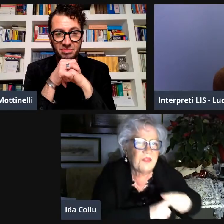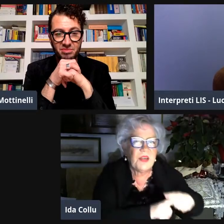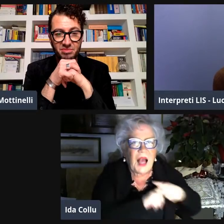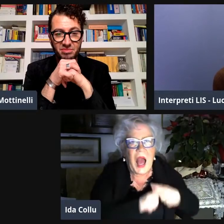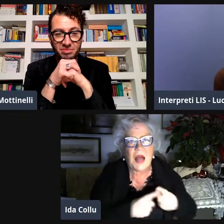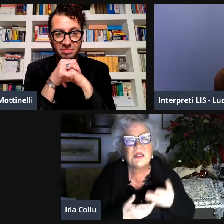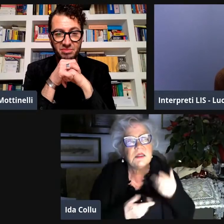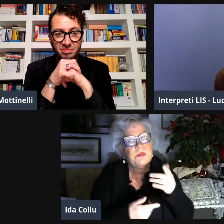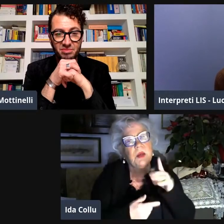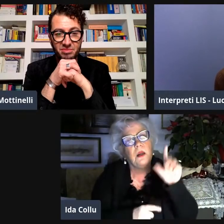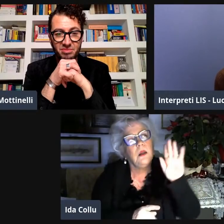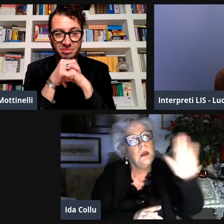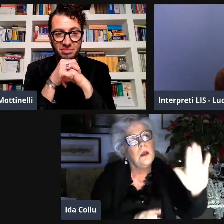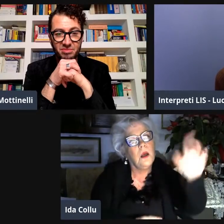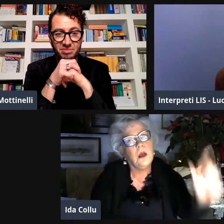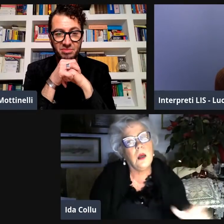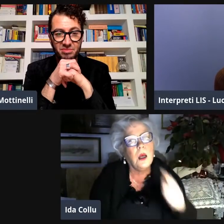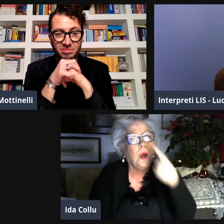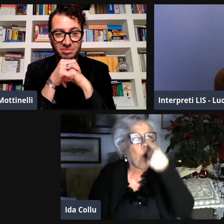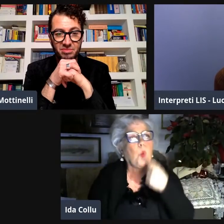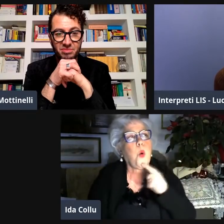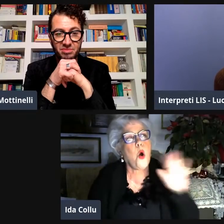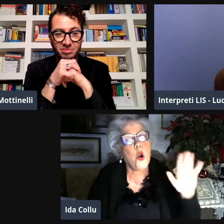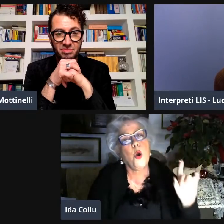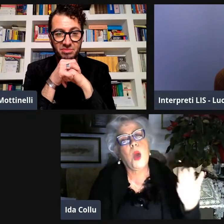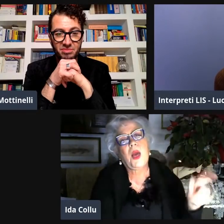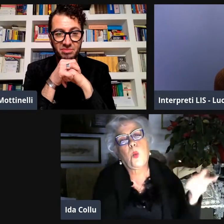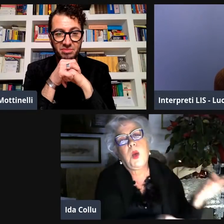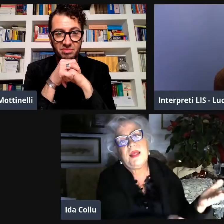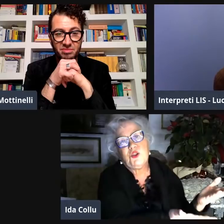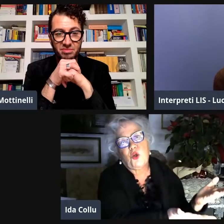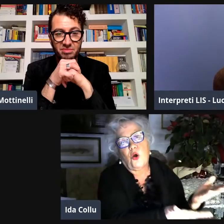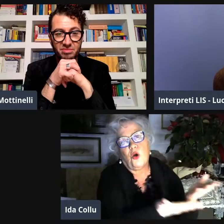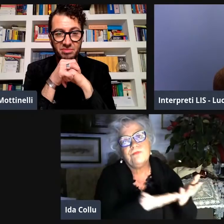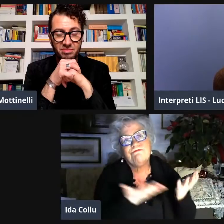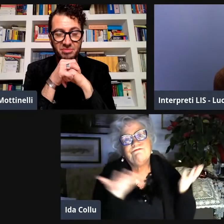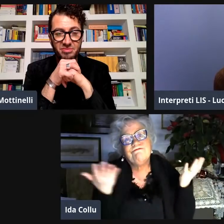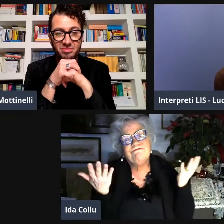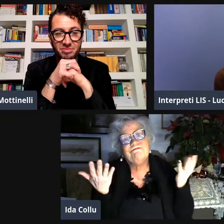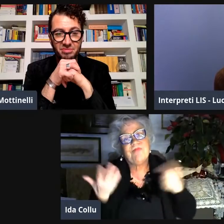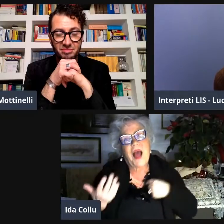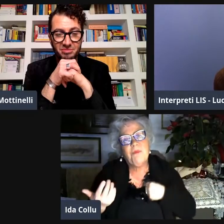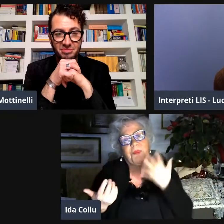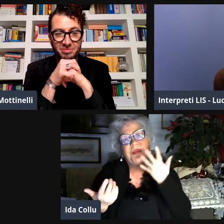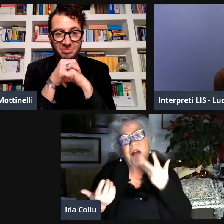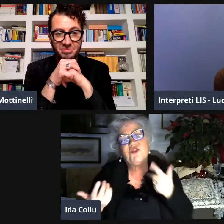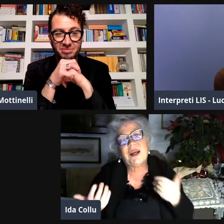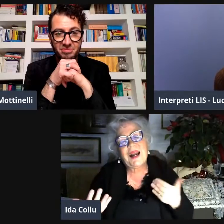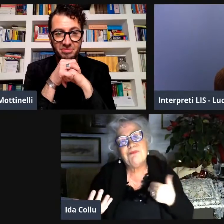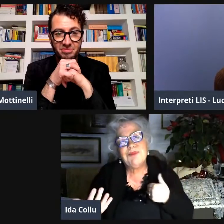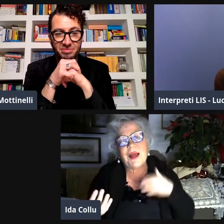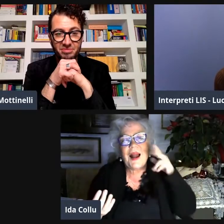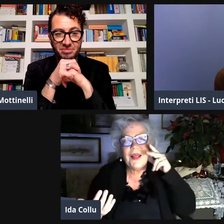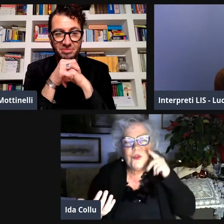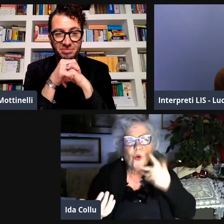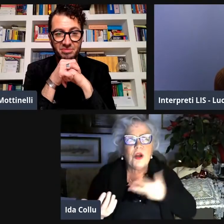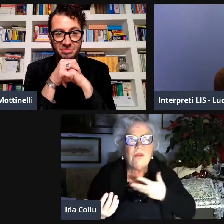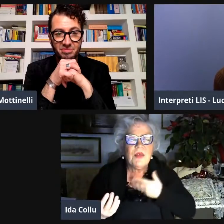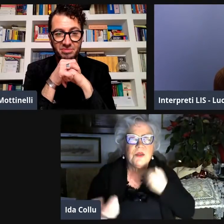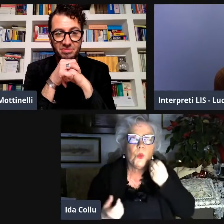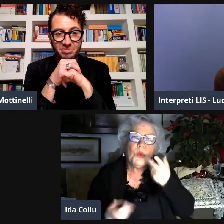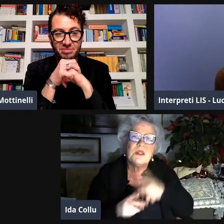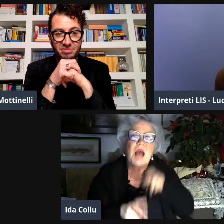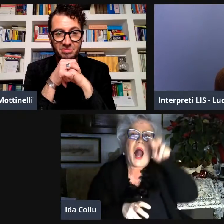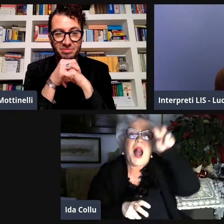che si concentrano soltanto sui figli vengono fatti tanti sacrifici e quindi il ruolo della donna viene visto un po' come questo